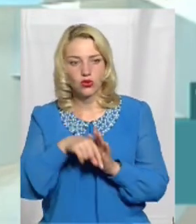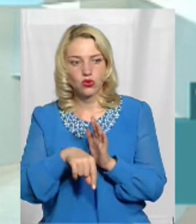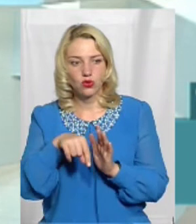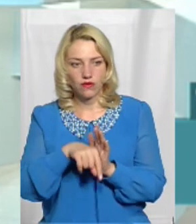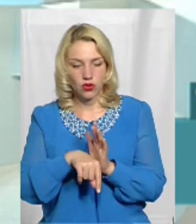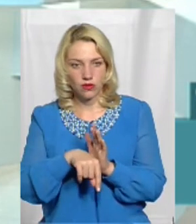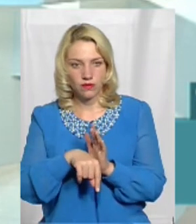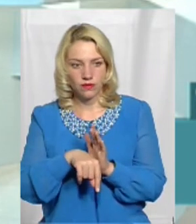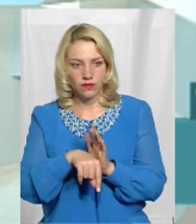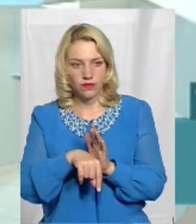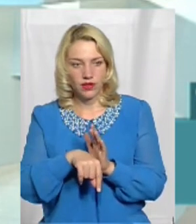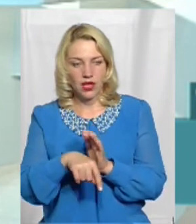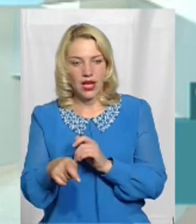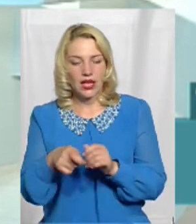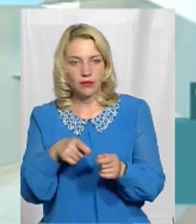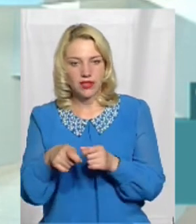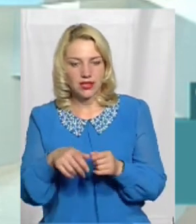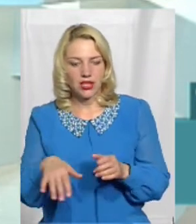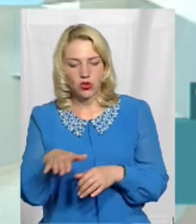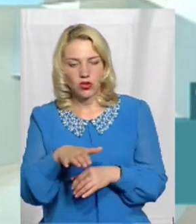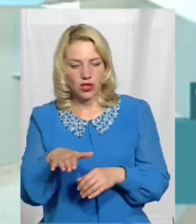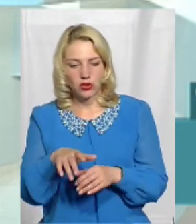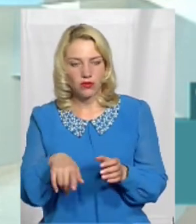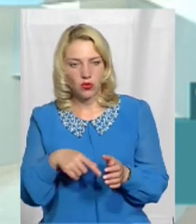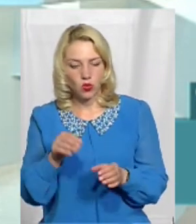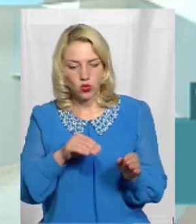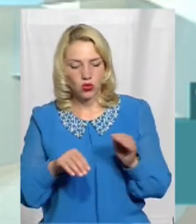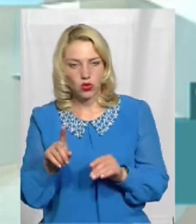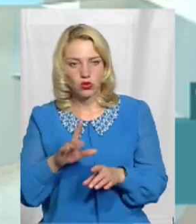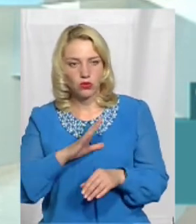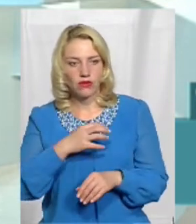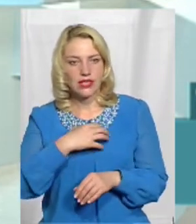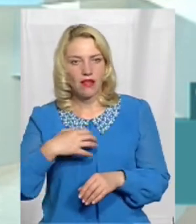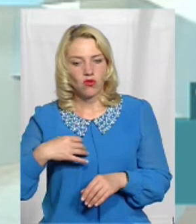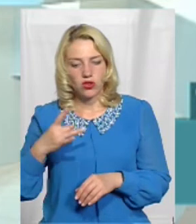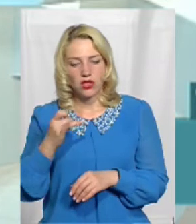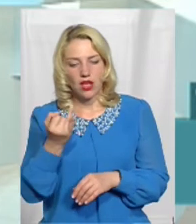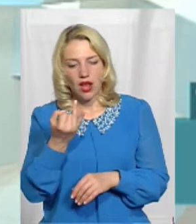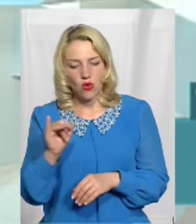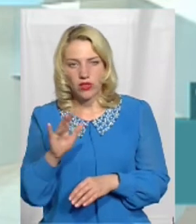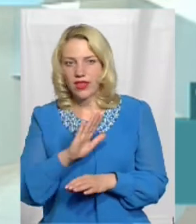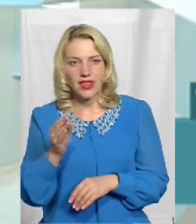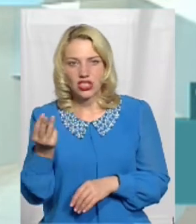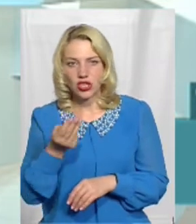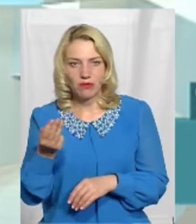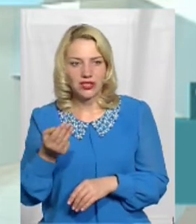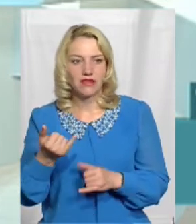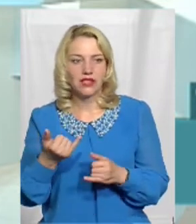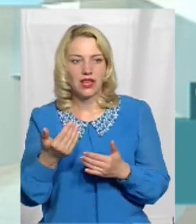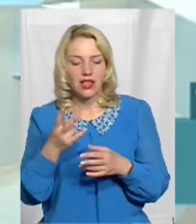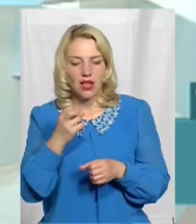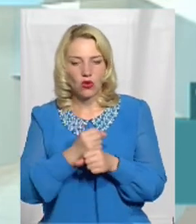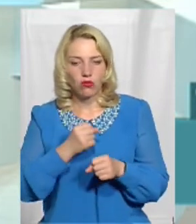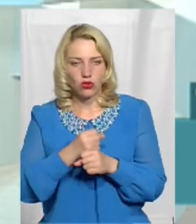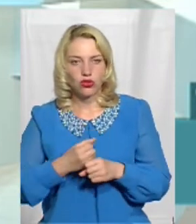адміністративно-територіального устрою Щоб саме був Славутський район, а не Шепетівський І ми на робочій групі